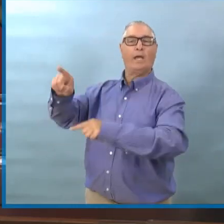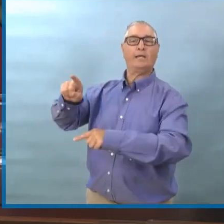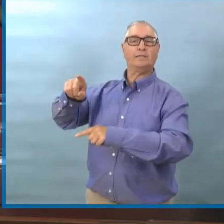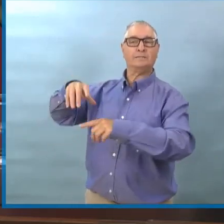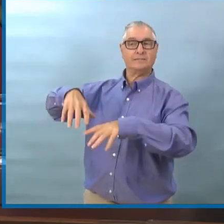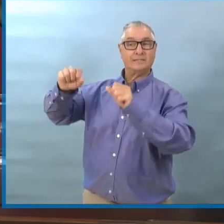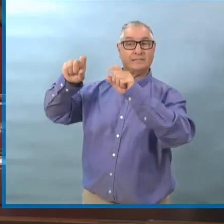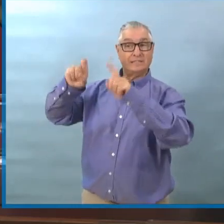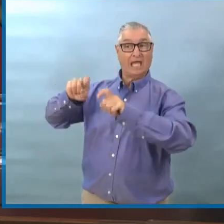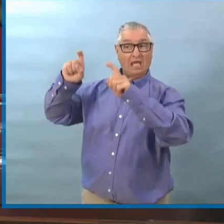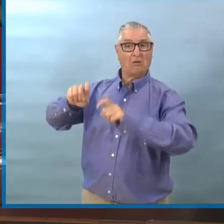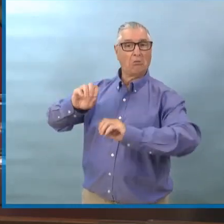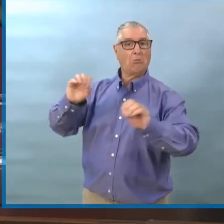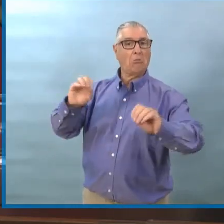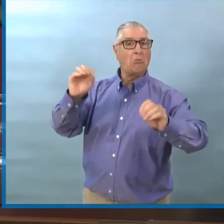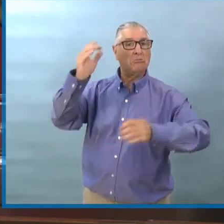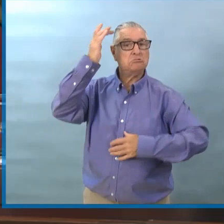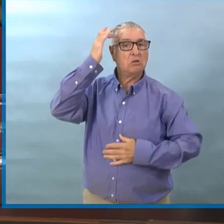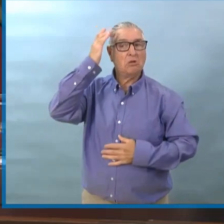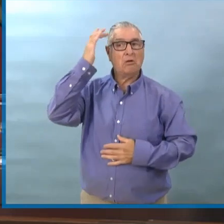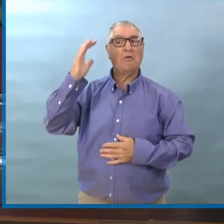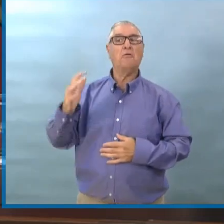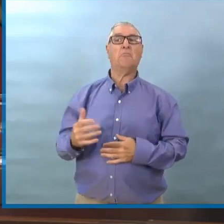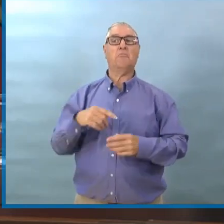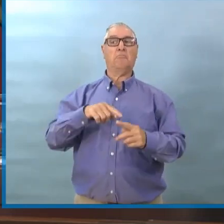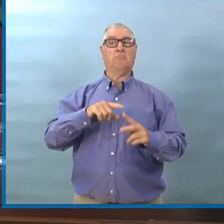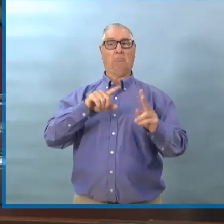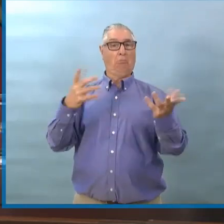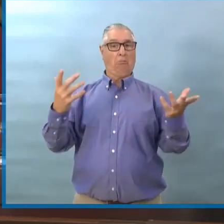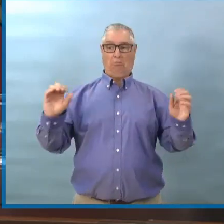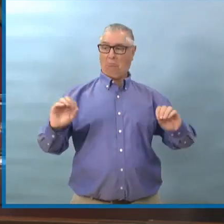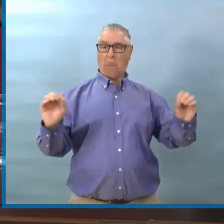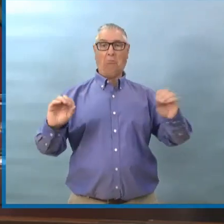'époque n'avait pas de symptômes. Donc, les risques sont très bas.